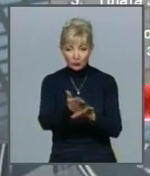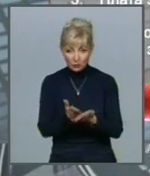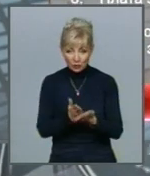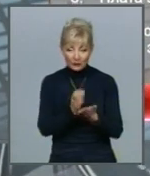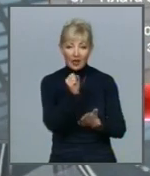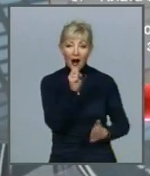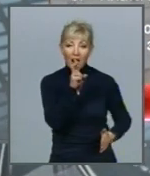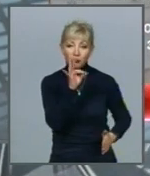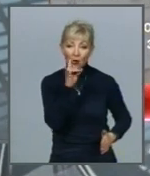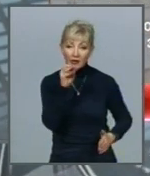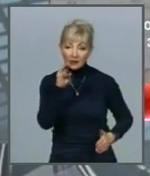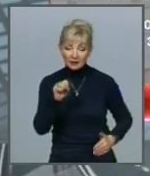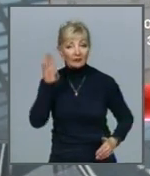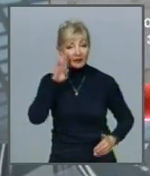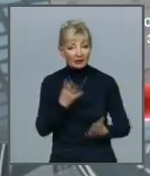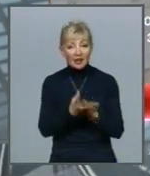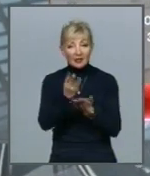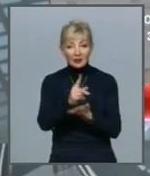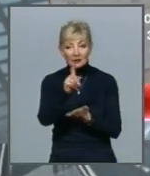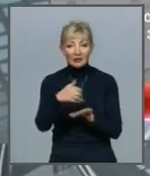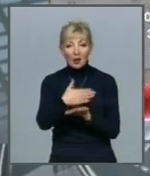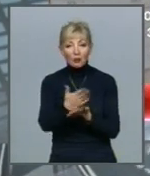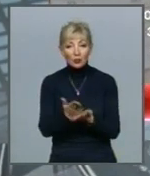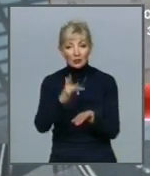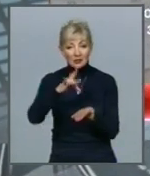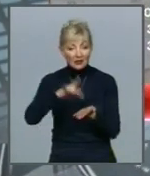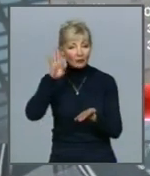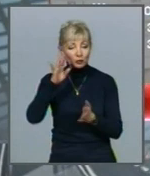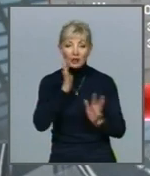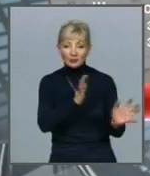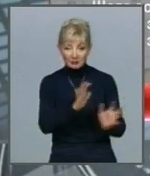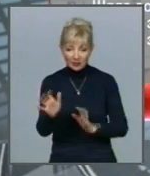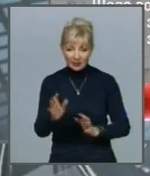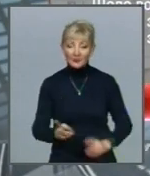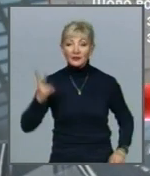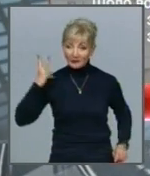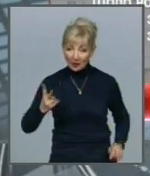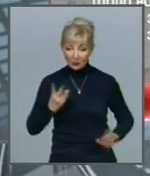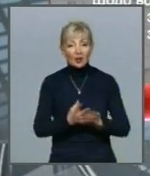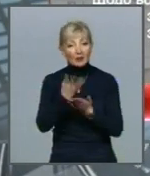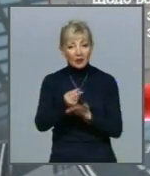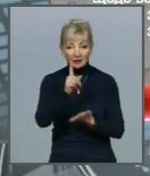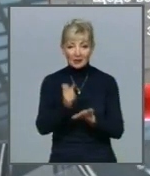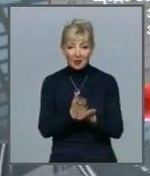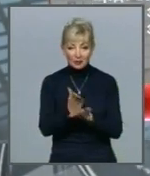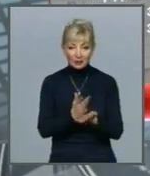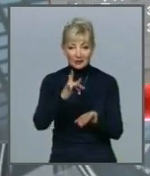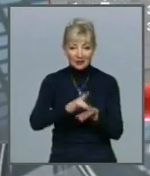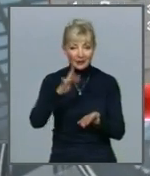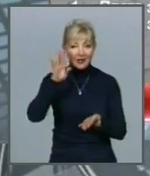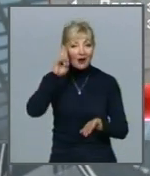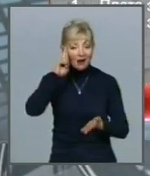Щодо води Перше, плата за послугу з централізованого водопостачання Друге, плата за послугу з централізованого